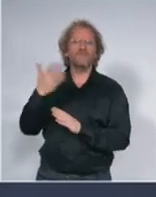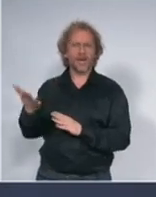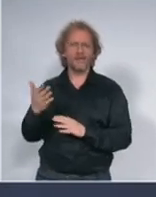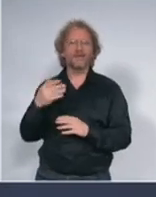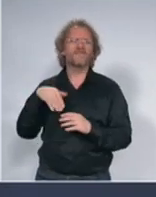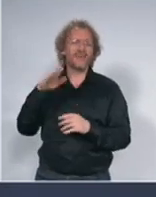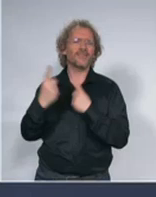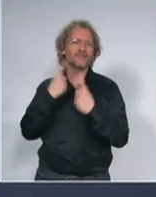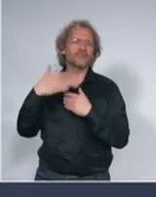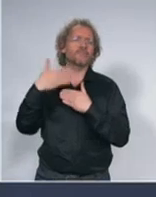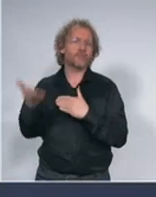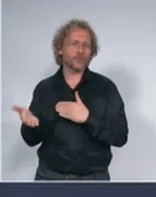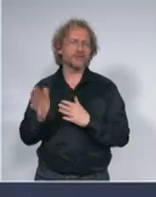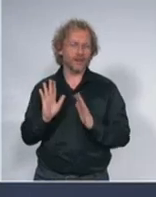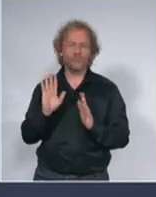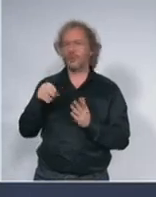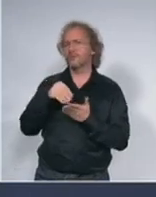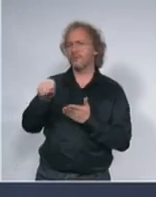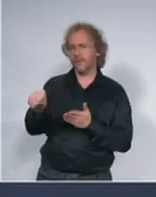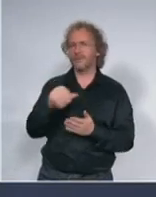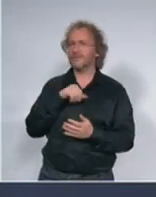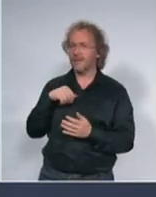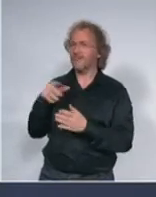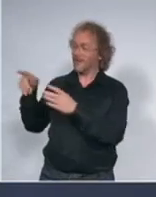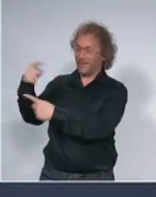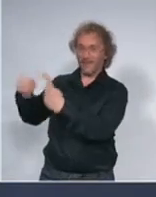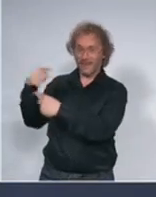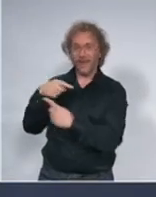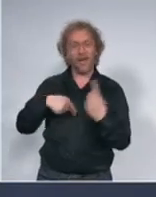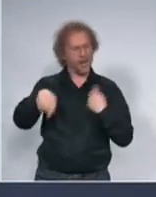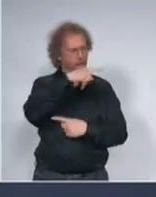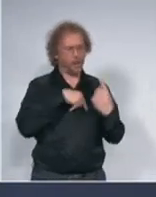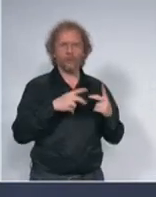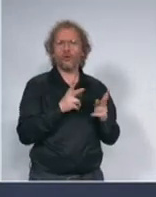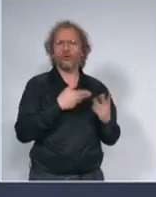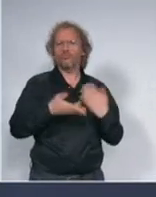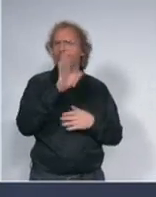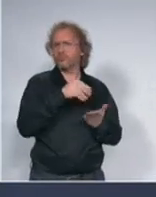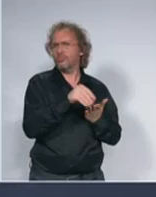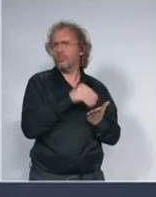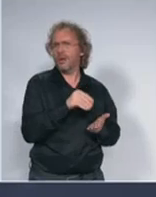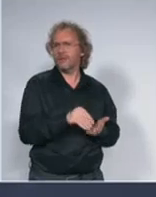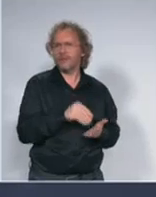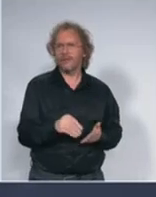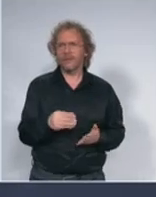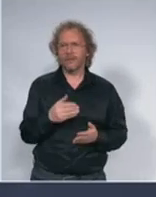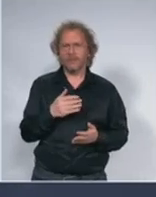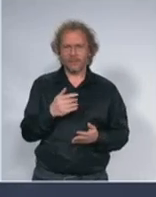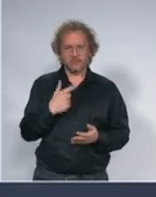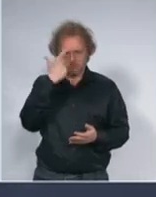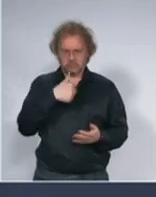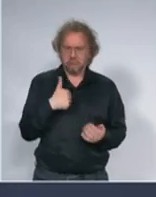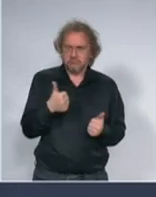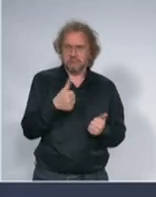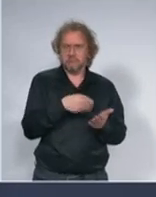kategoriju ljudi svi ostali mogu da plate račune bilo bi potpuno besmisleno da neko kao što sam ja ne plati račun za februar,